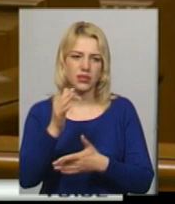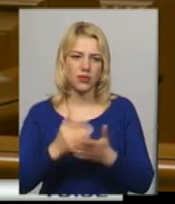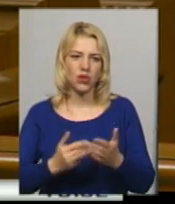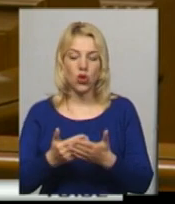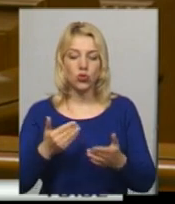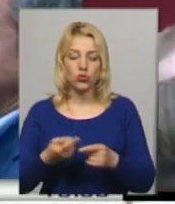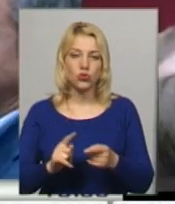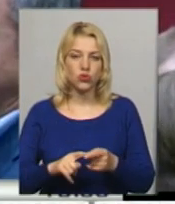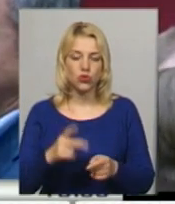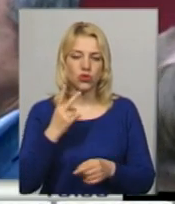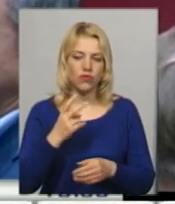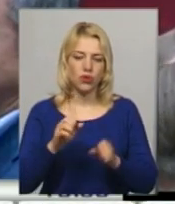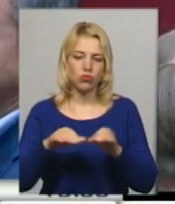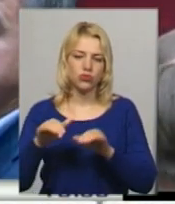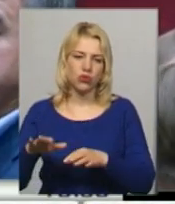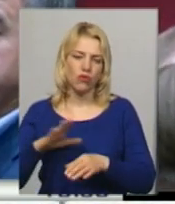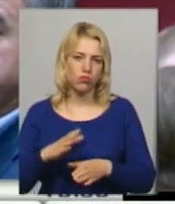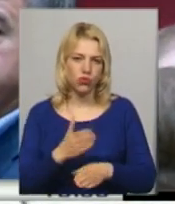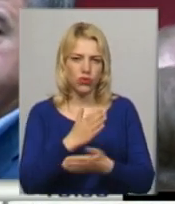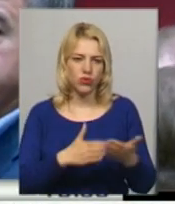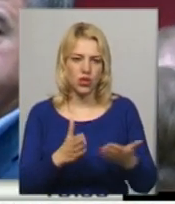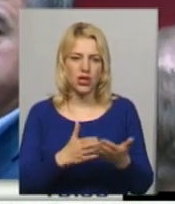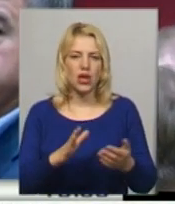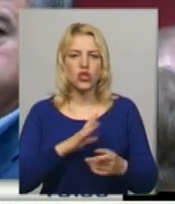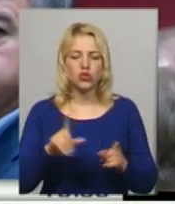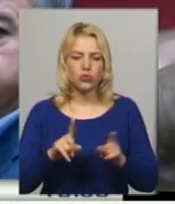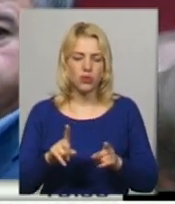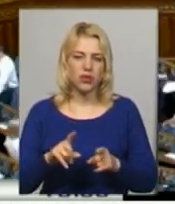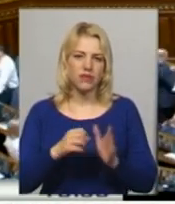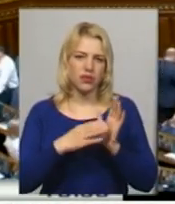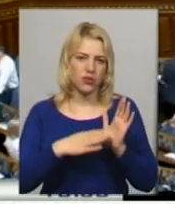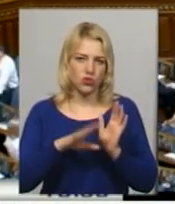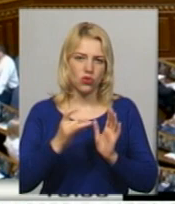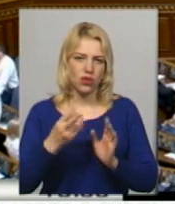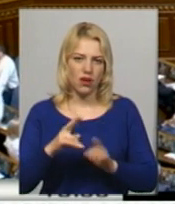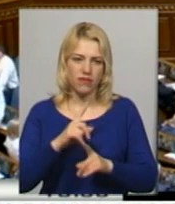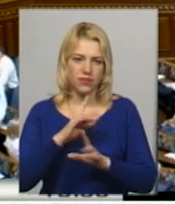відхилили дві постанови, в яких було запропоновано провести інавгурацію 19 травня.